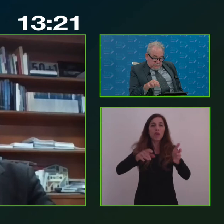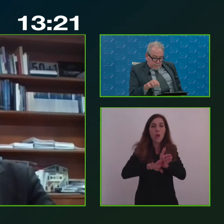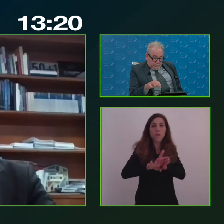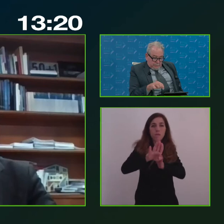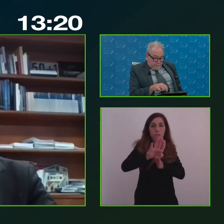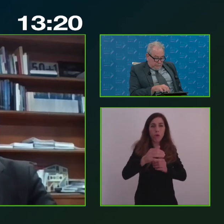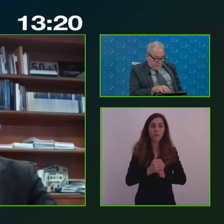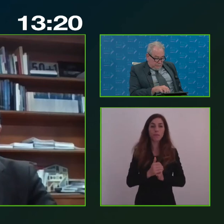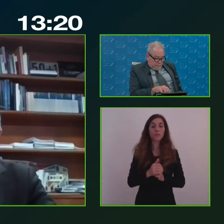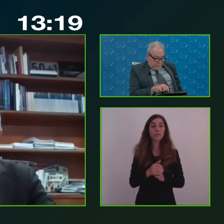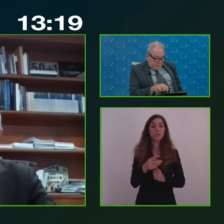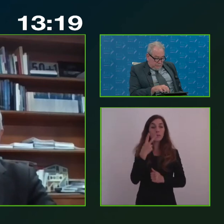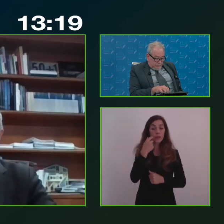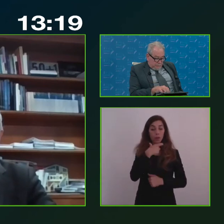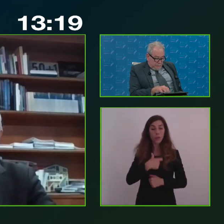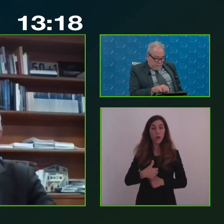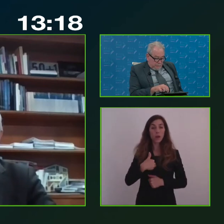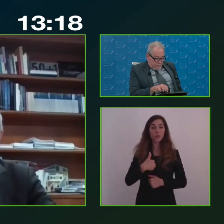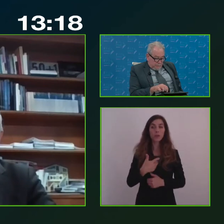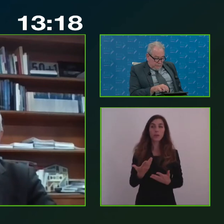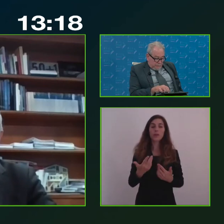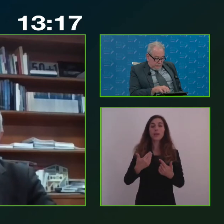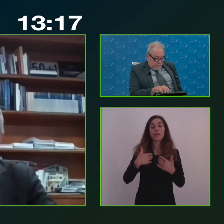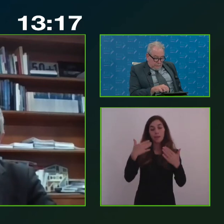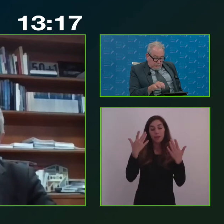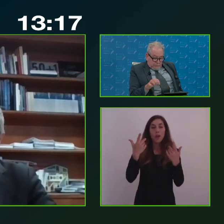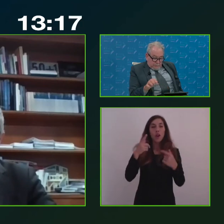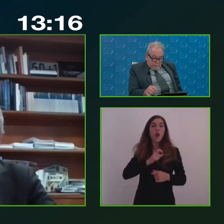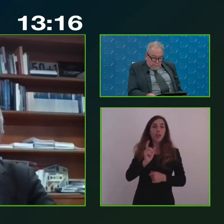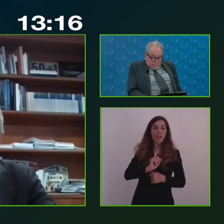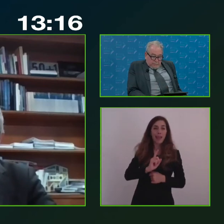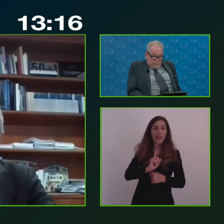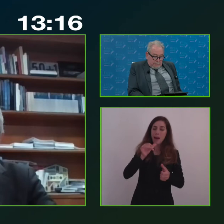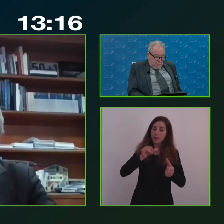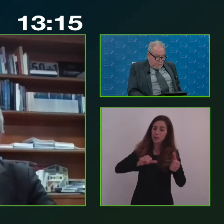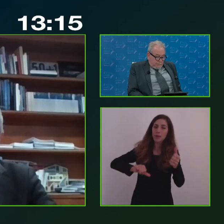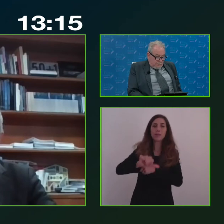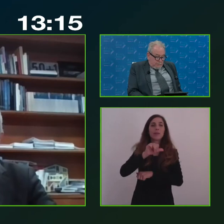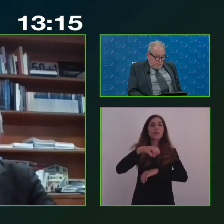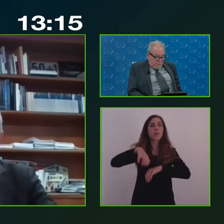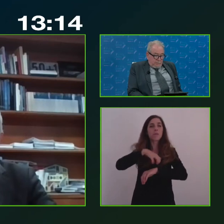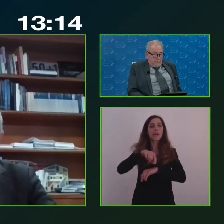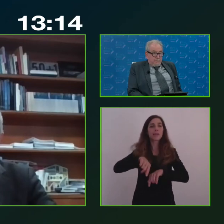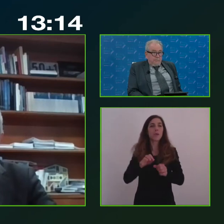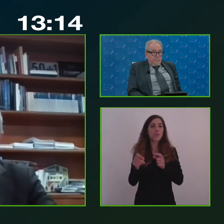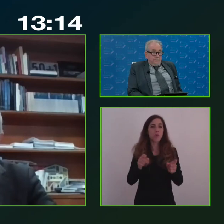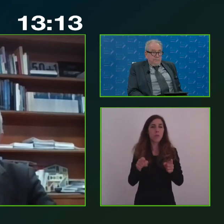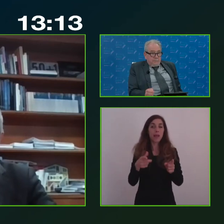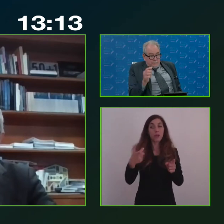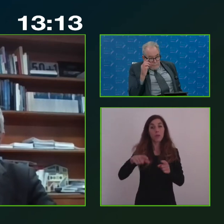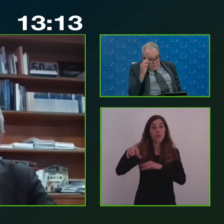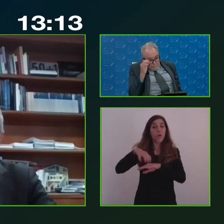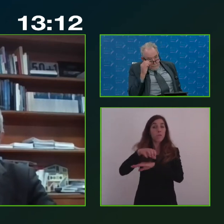indegnamente è in sostituzione del Ministro e come hai detto in questo momento è in Consiglio dei